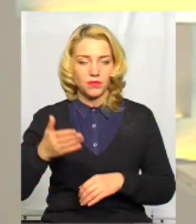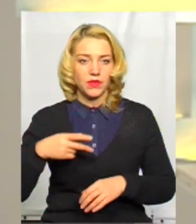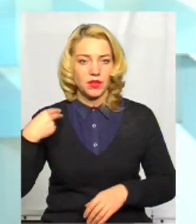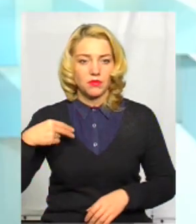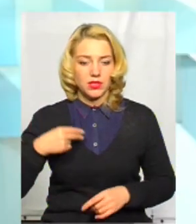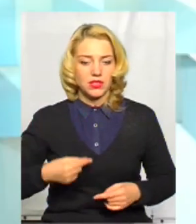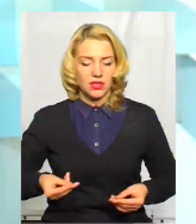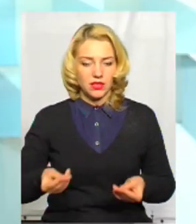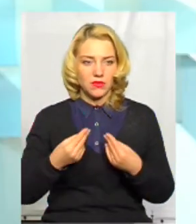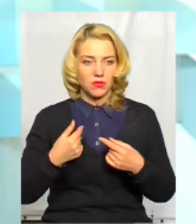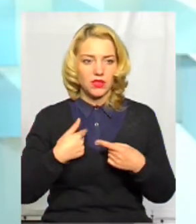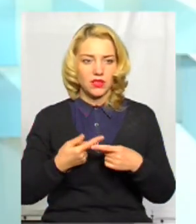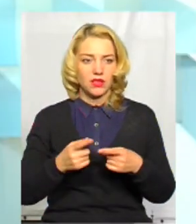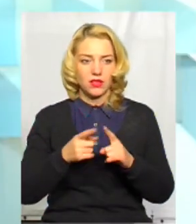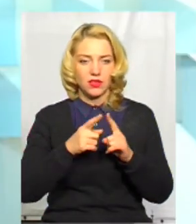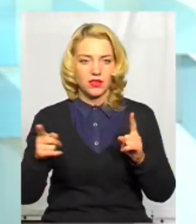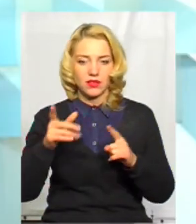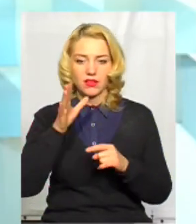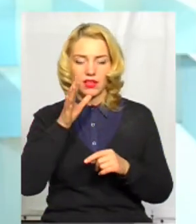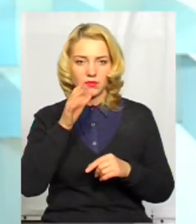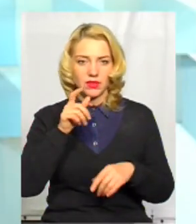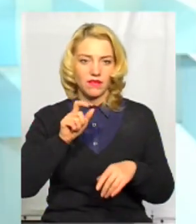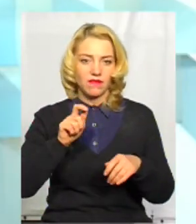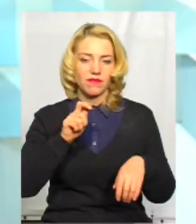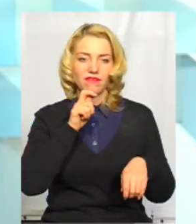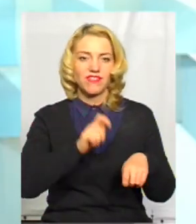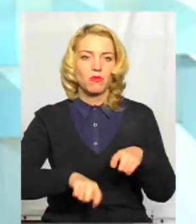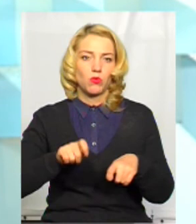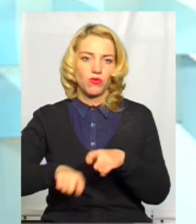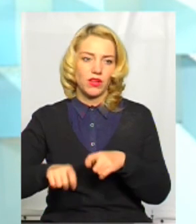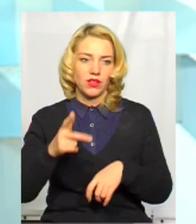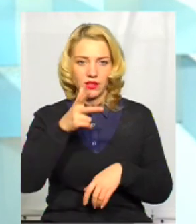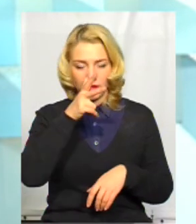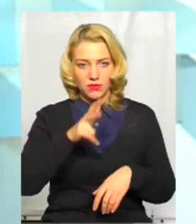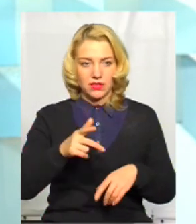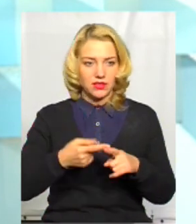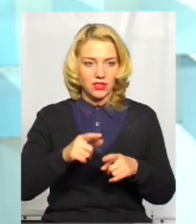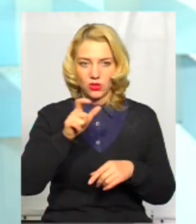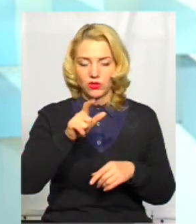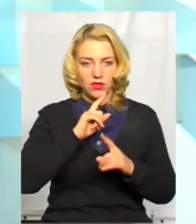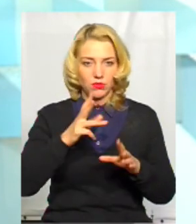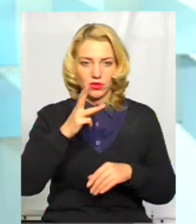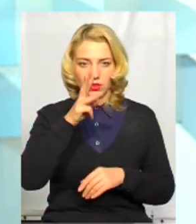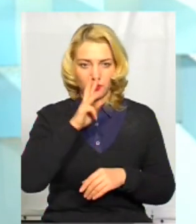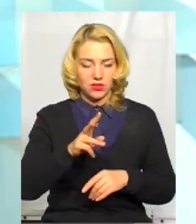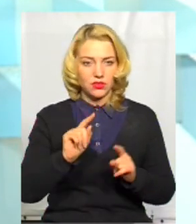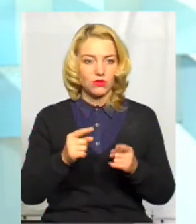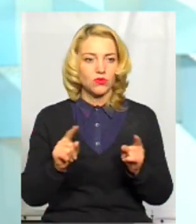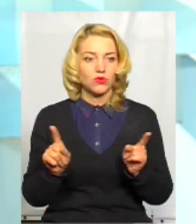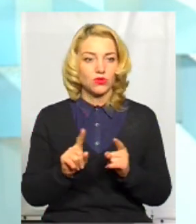Президент визначив мені випробувальний термін – три місяці. В цих людей не буде три місяці. Тому що,